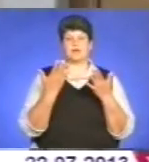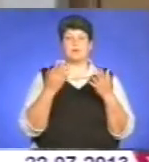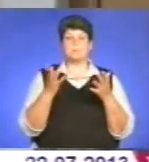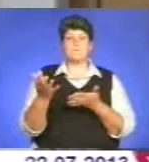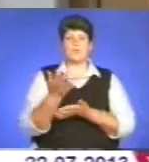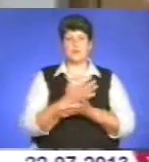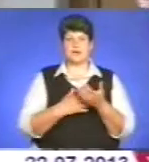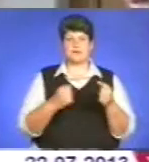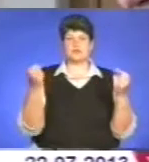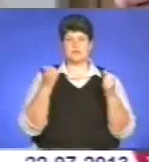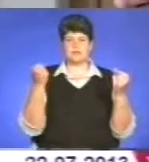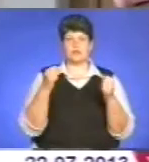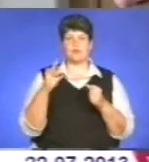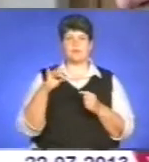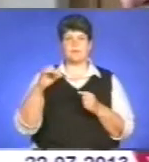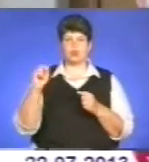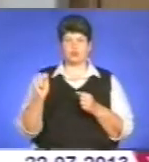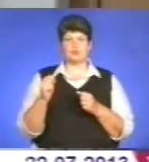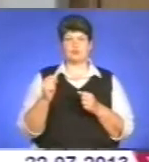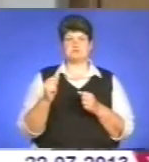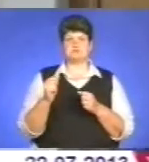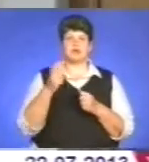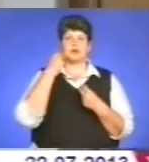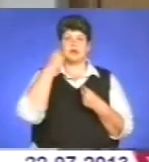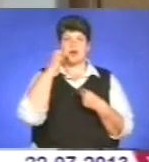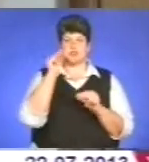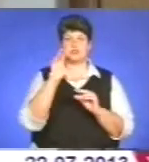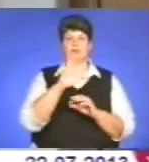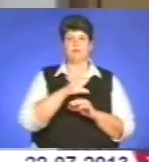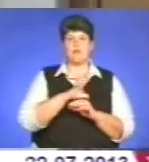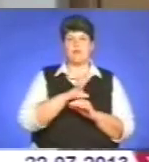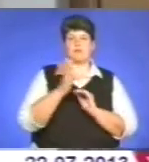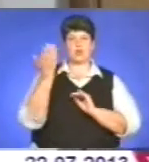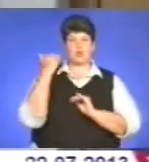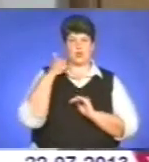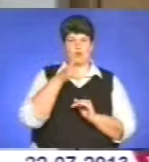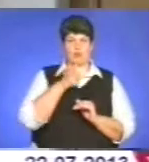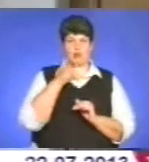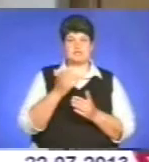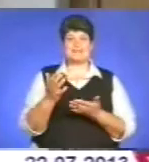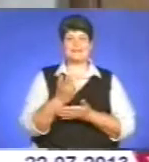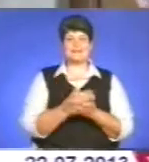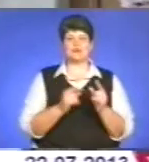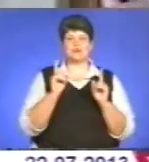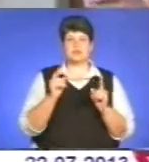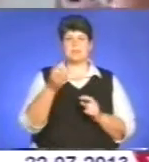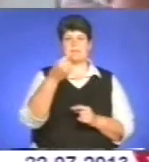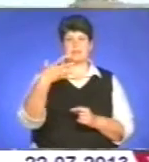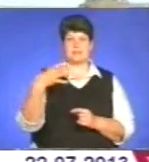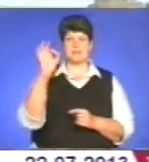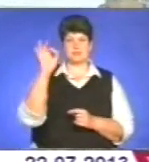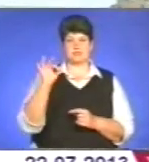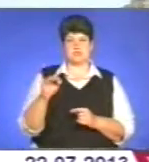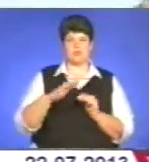урожайність на два цитнери вища, чим була в минулому році. Я сказав, що зібрано тільки 15% площ.